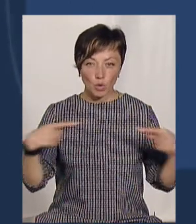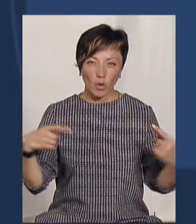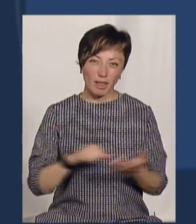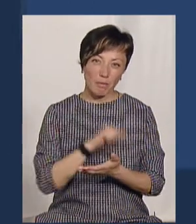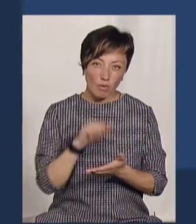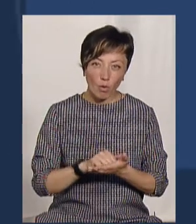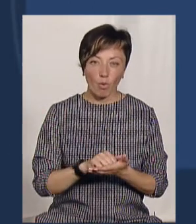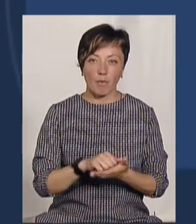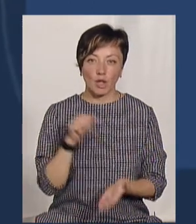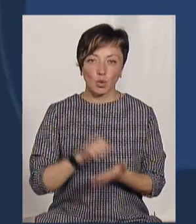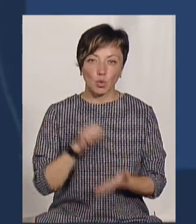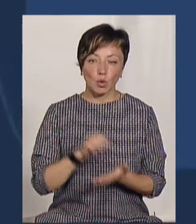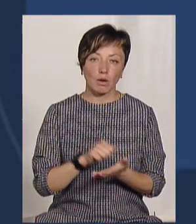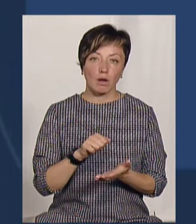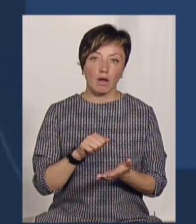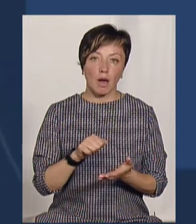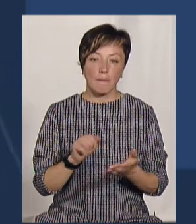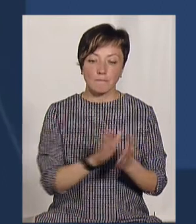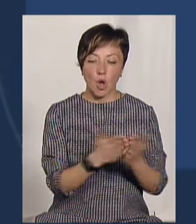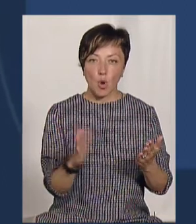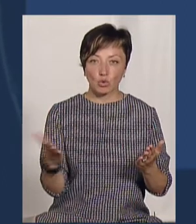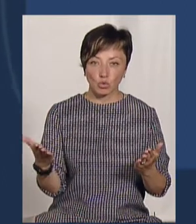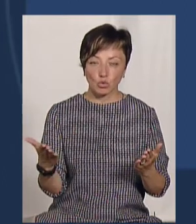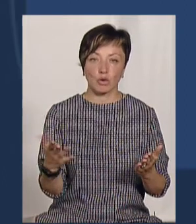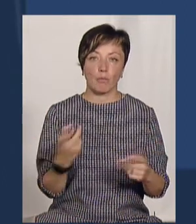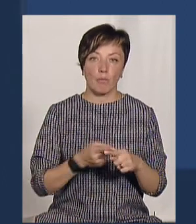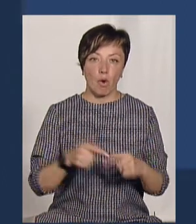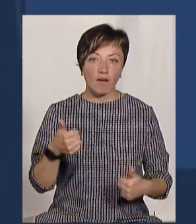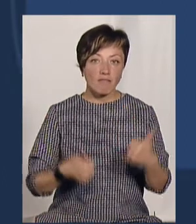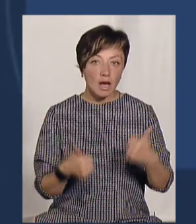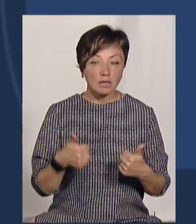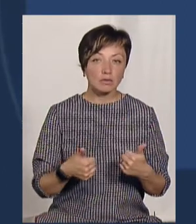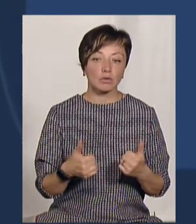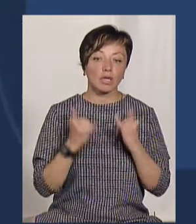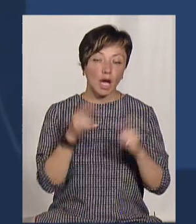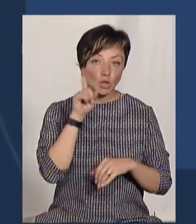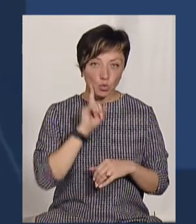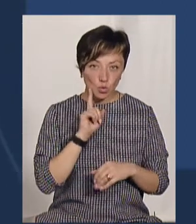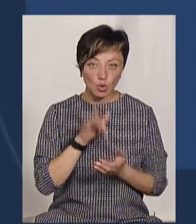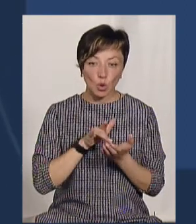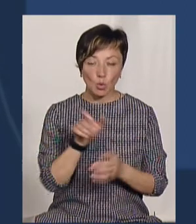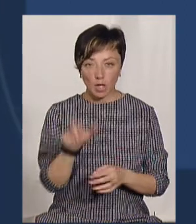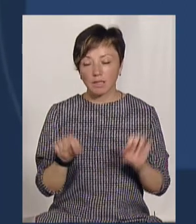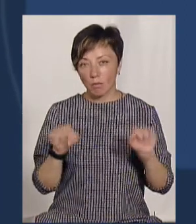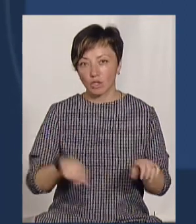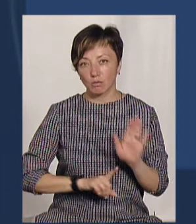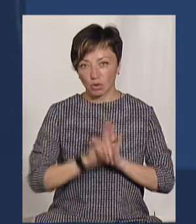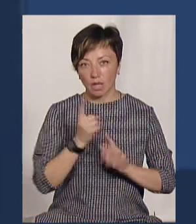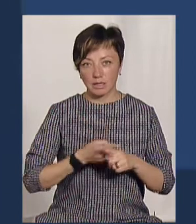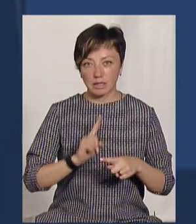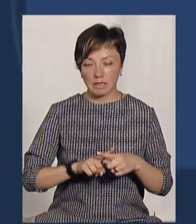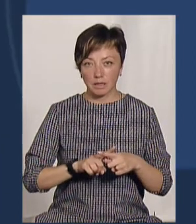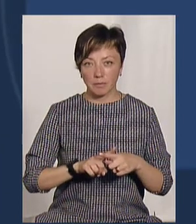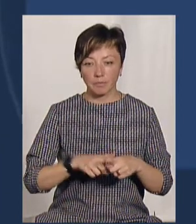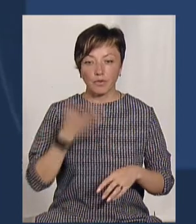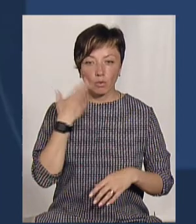самого друк брошюр по квесту, тобто для зручності туриста. І вже можна буде запускати після закінчення